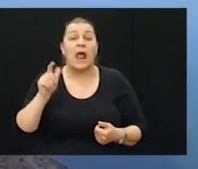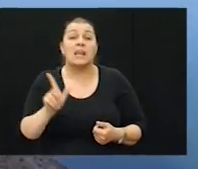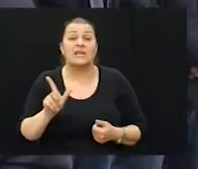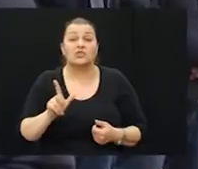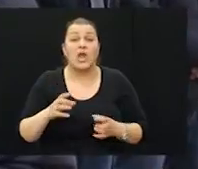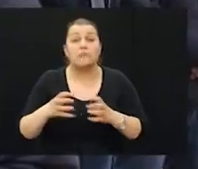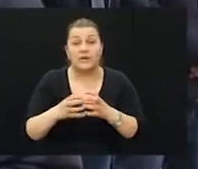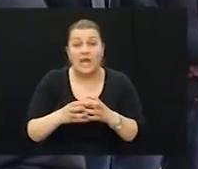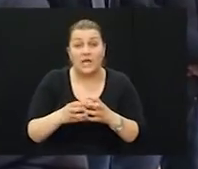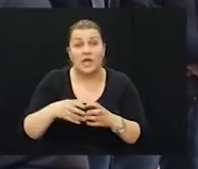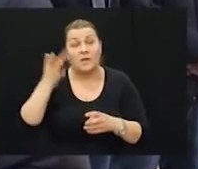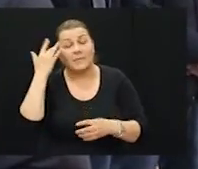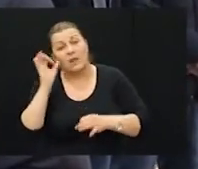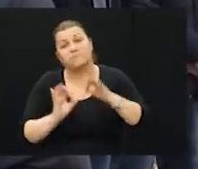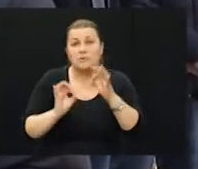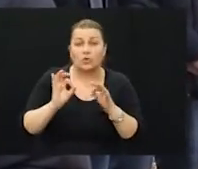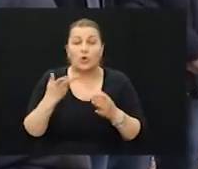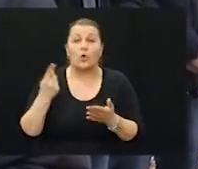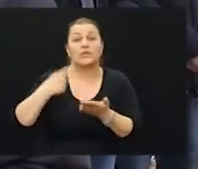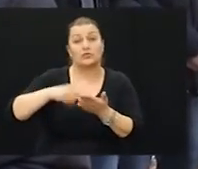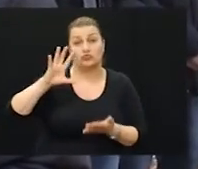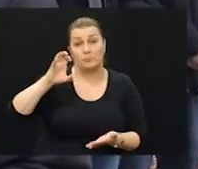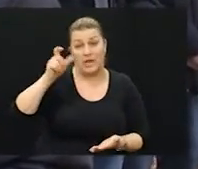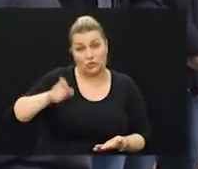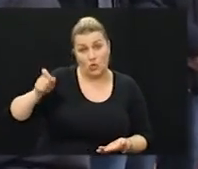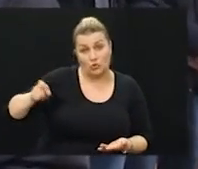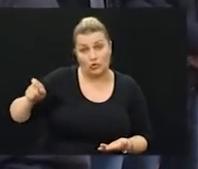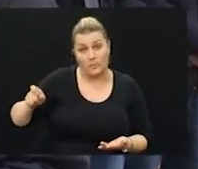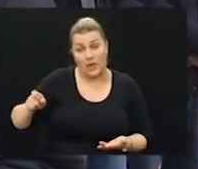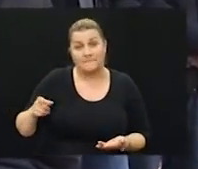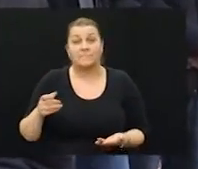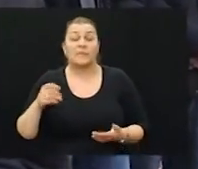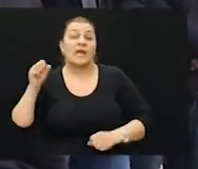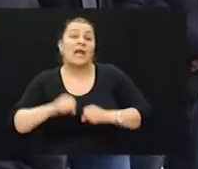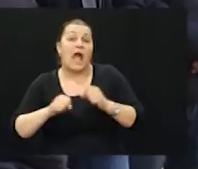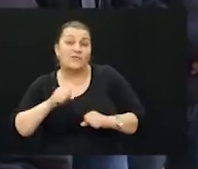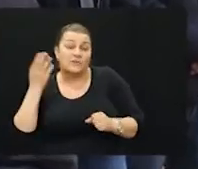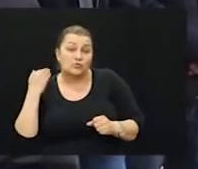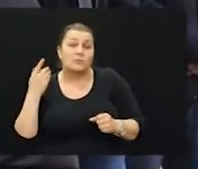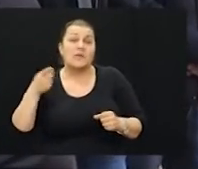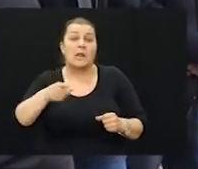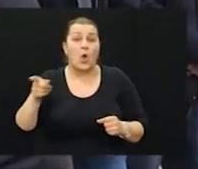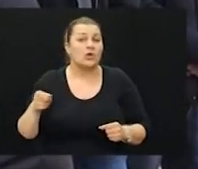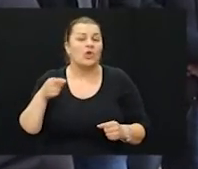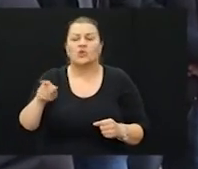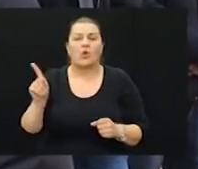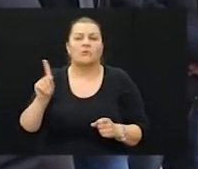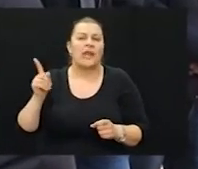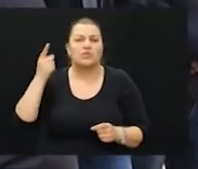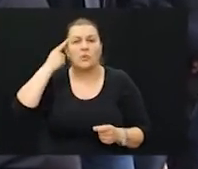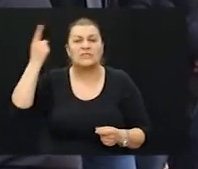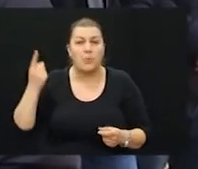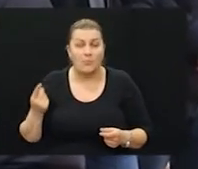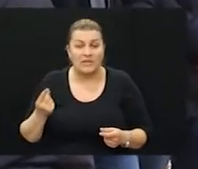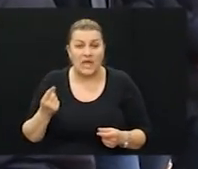brigada. Bilo ih je po proračnama neđe oko 1500. Kako su se ponijeli, kakvi su bili, to nije ni vrijedno